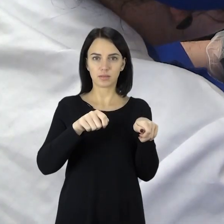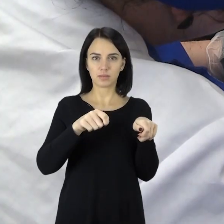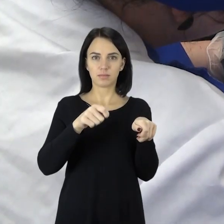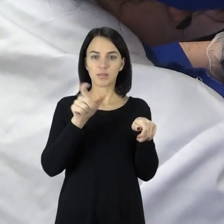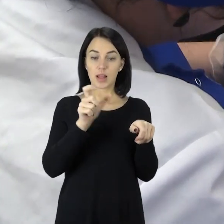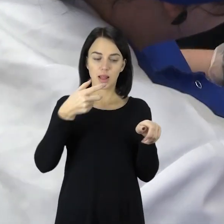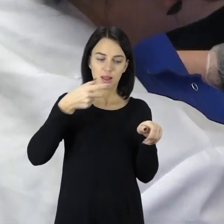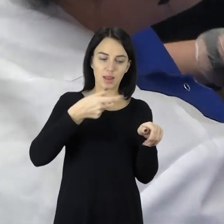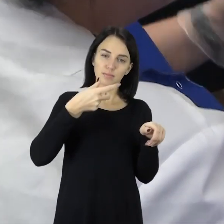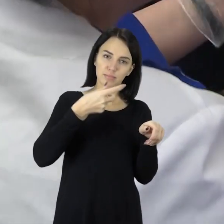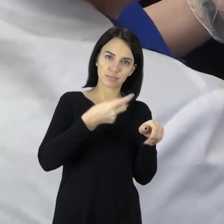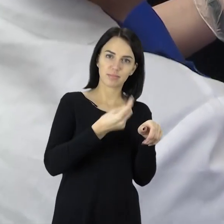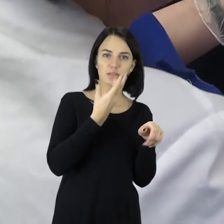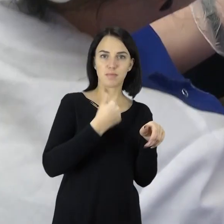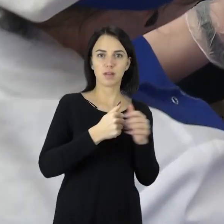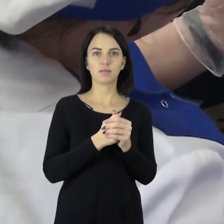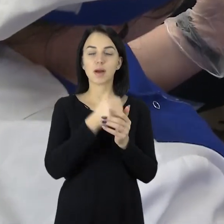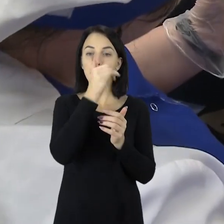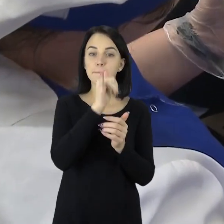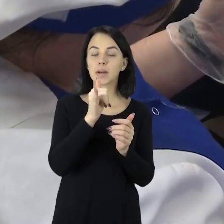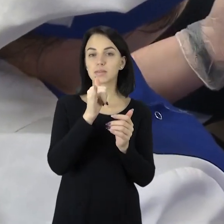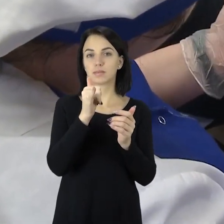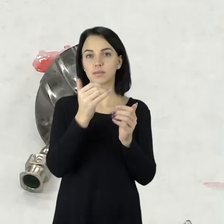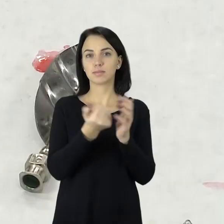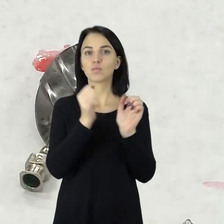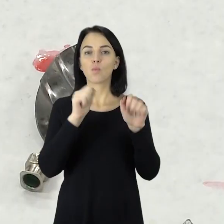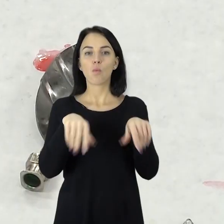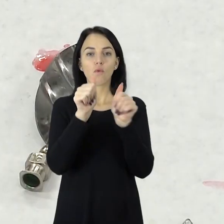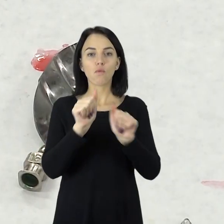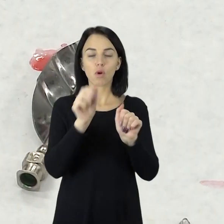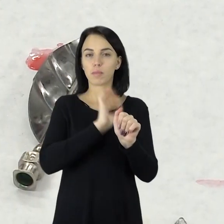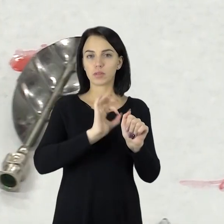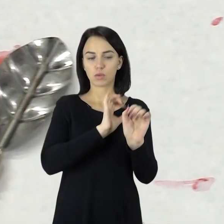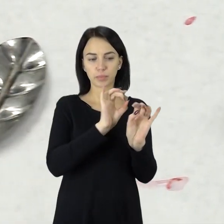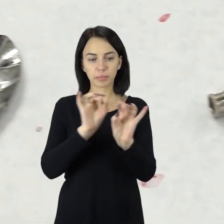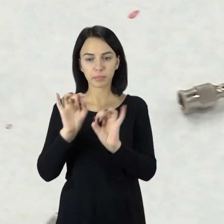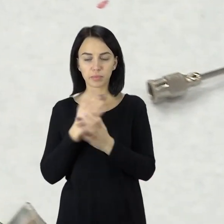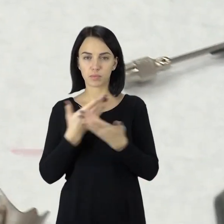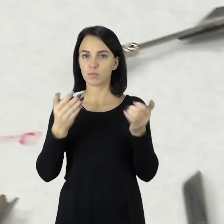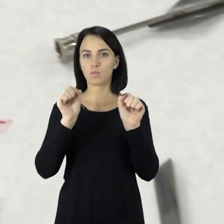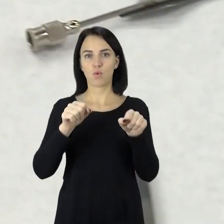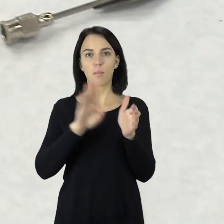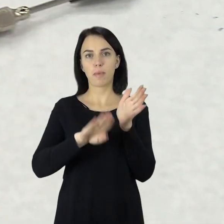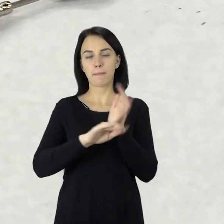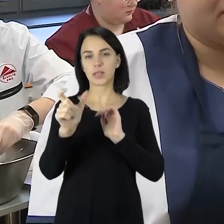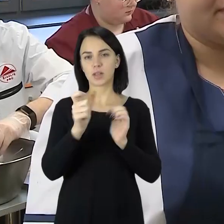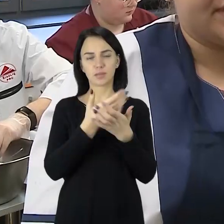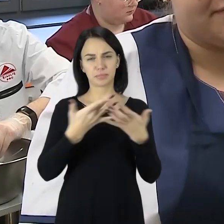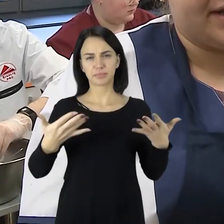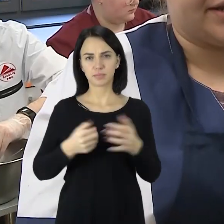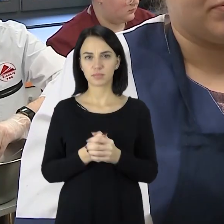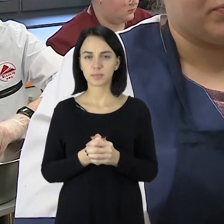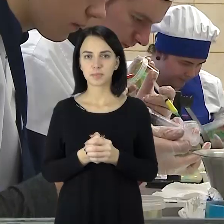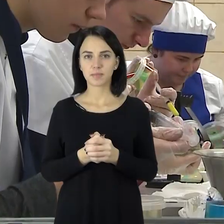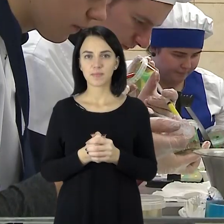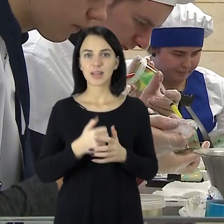ir spaudi šitos dažus. Ir tiesiog bandai, kaip nors, galima suangaliais badyti, tiesiog galima su paprastadu, bet kurti,